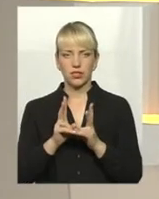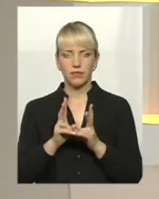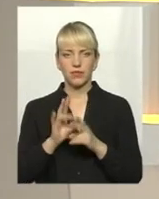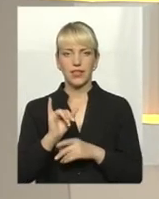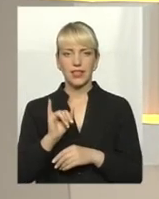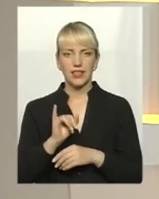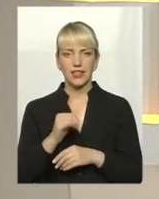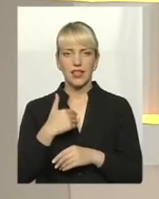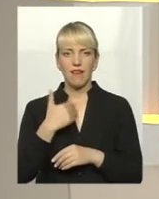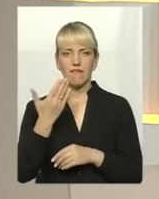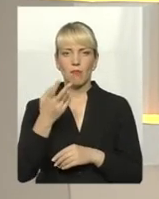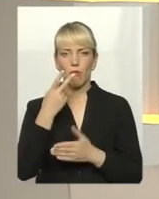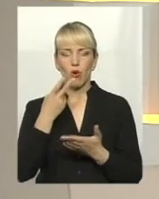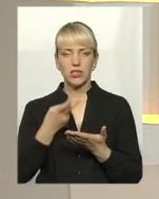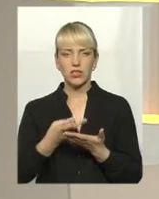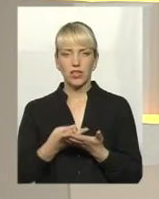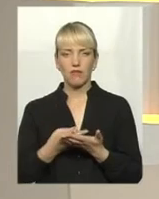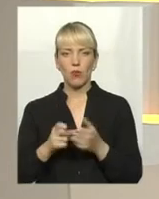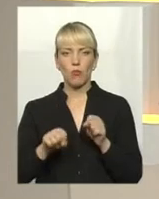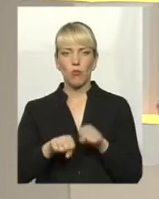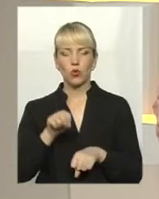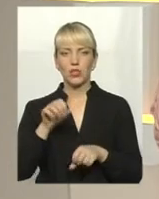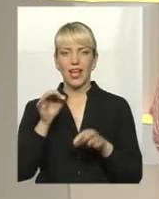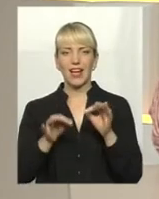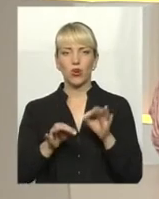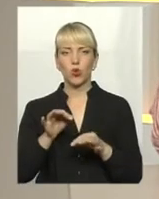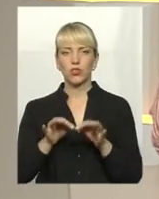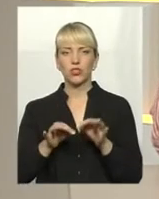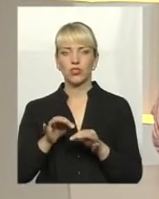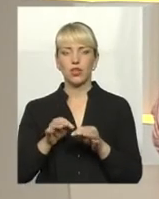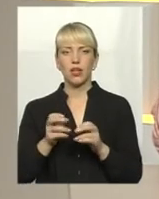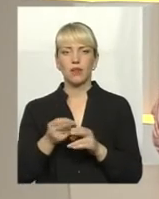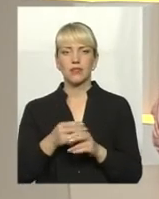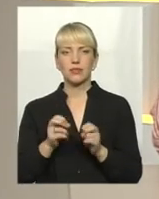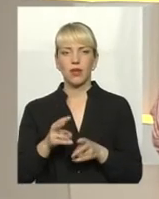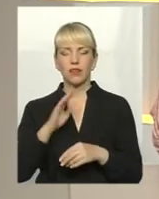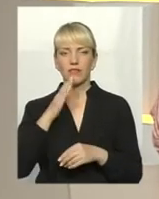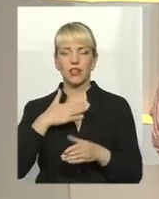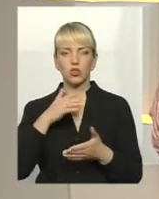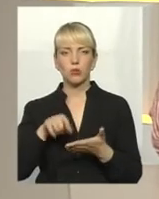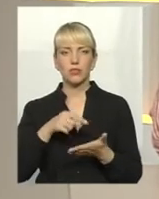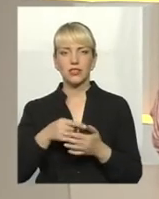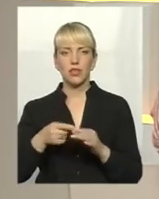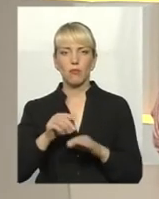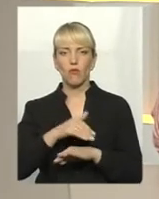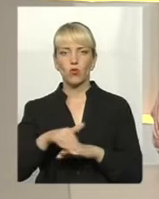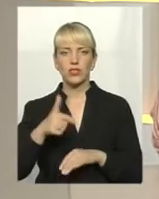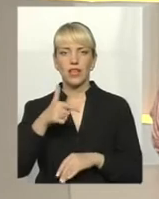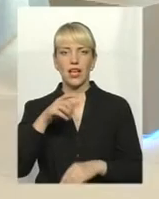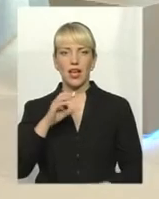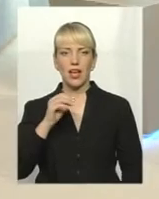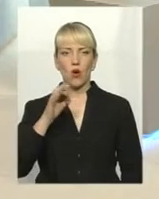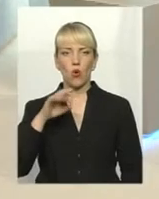І я вам показав порушення екологічної безпеки в нашому місті. Це по вулиці Геологів.